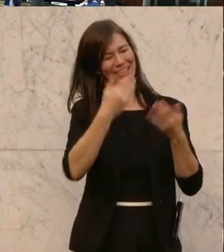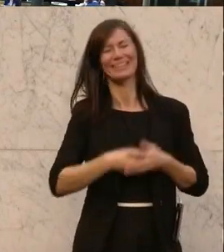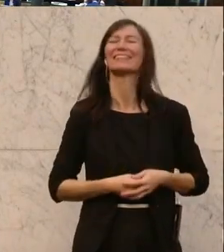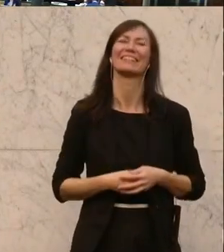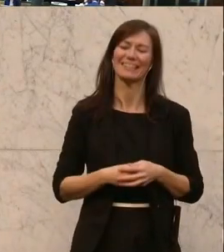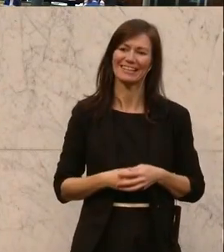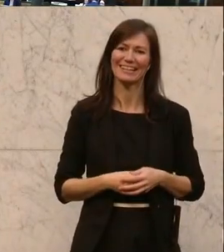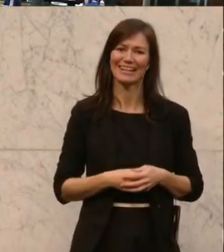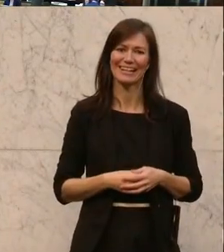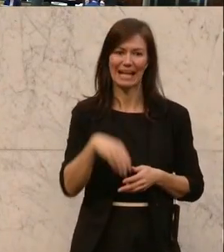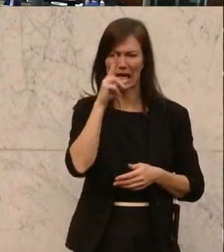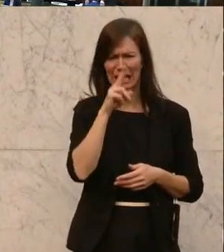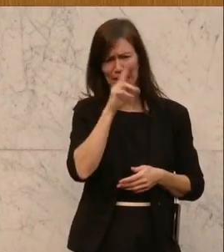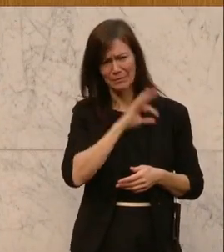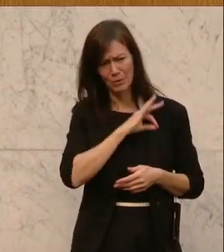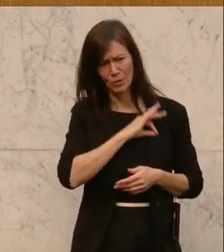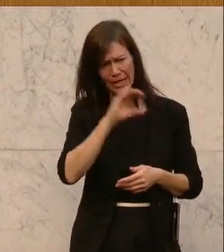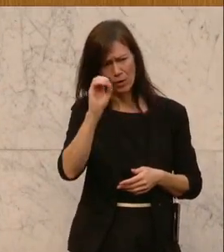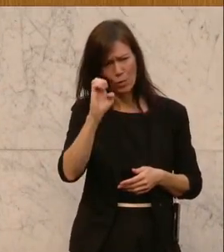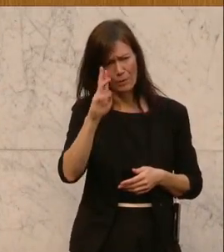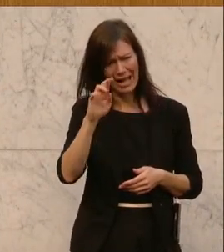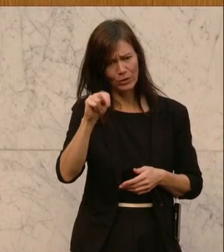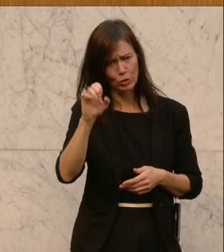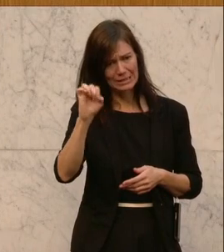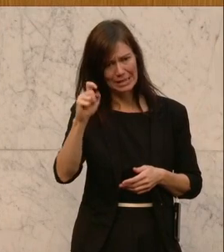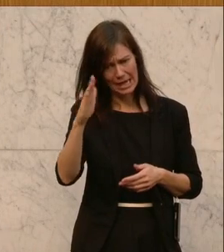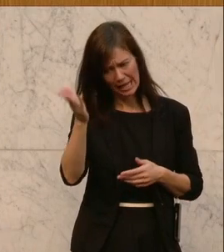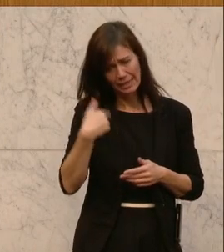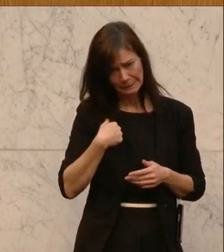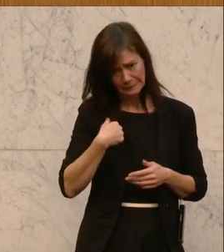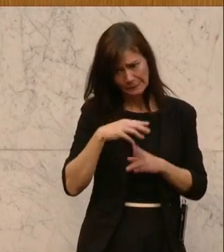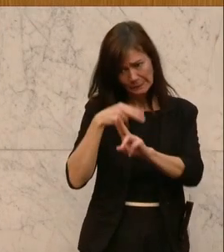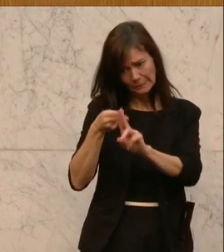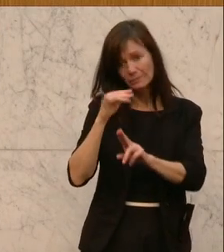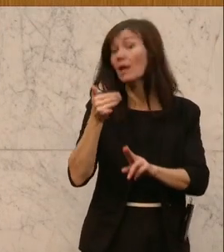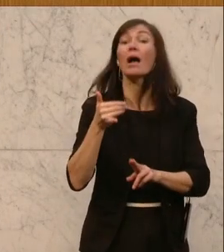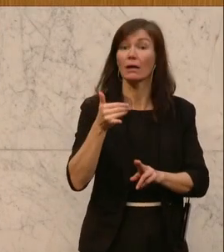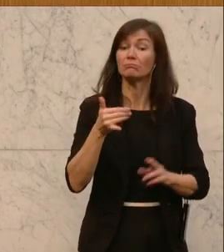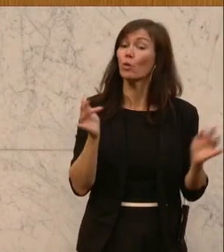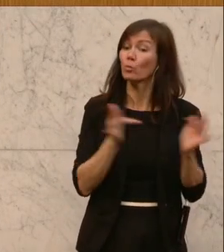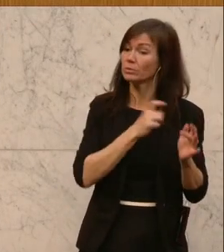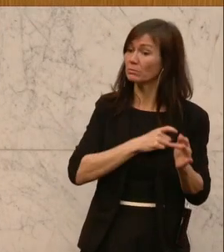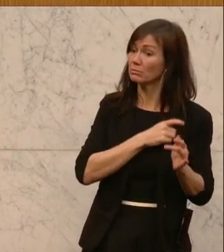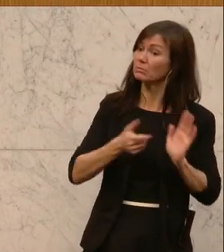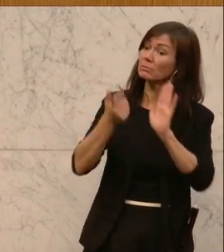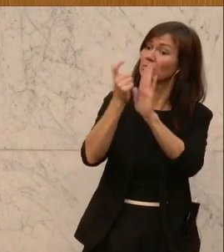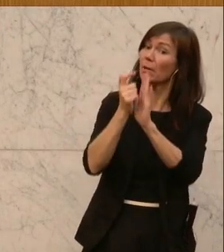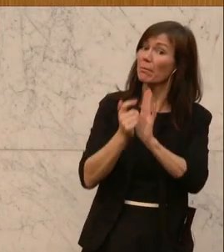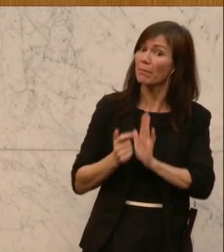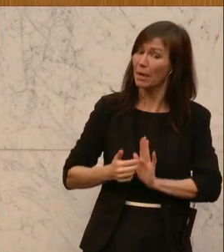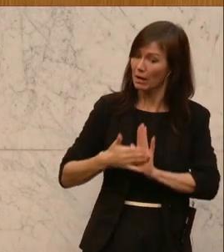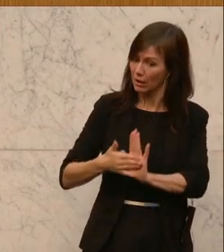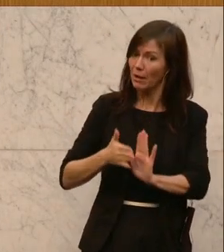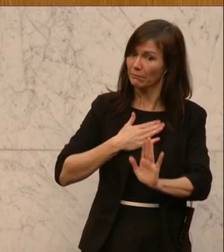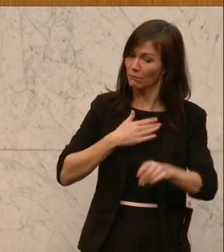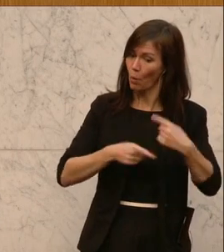Lieber Kollege Obernosterer, richtig, die Opposition ist dazu da, aufzuzeigen. Und zwar haben wir viel aufzuzeigen, und ich